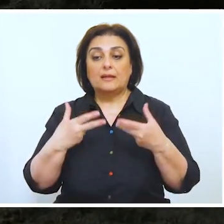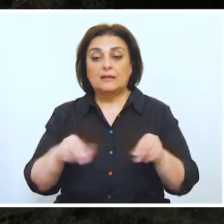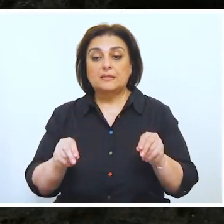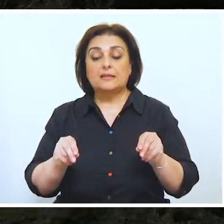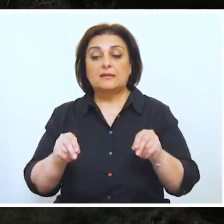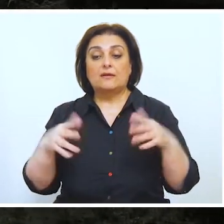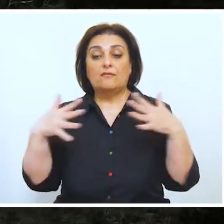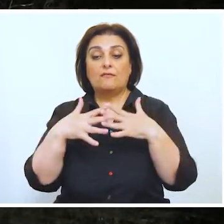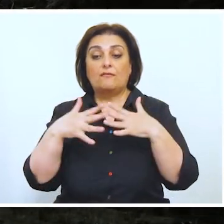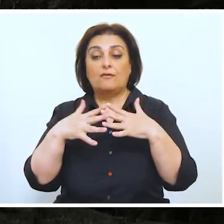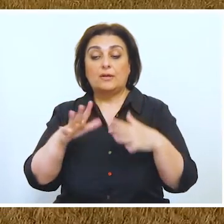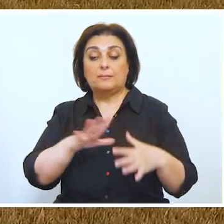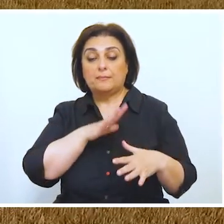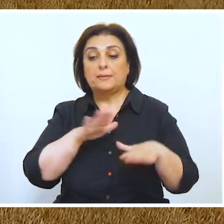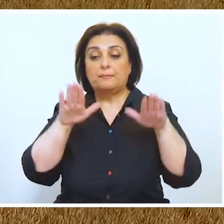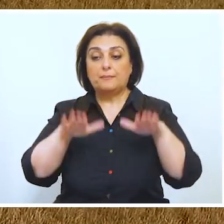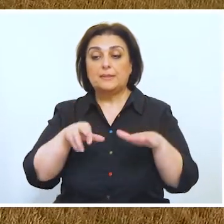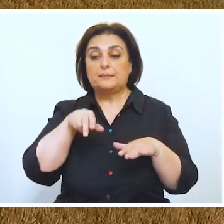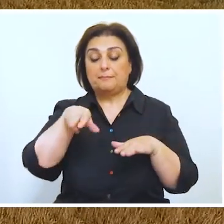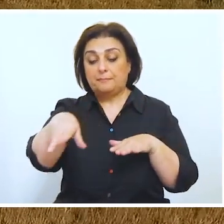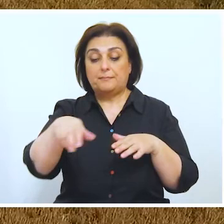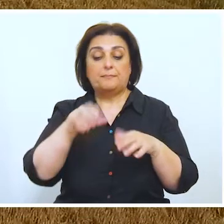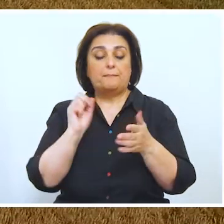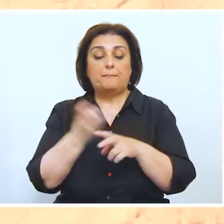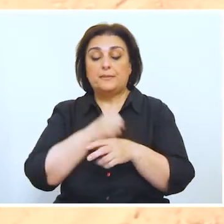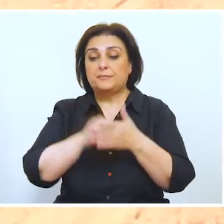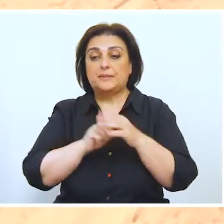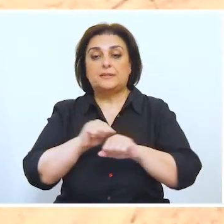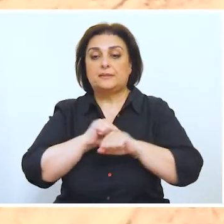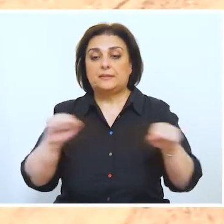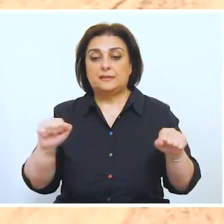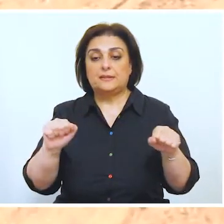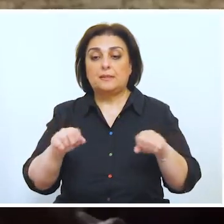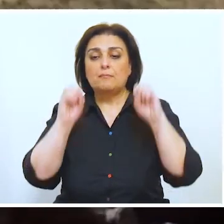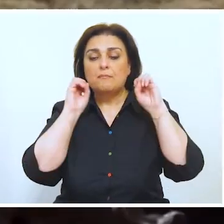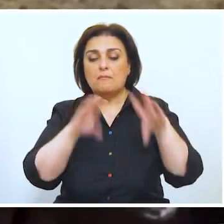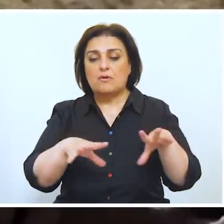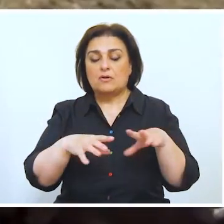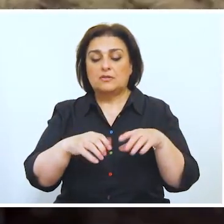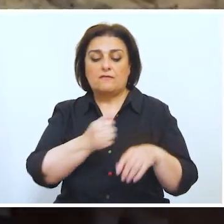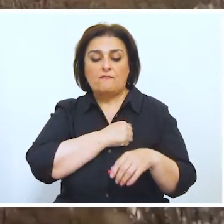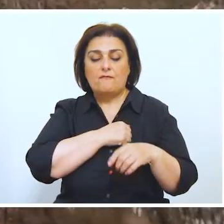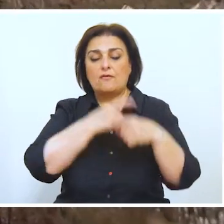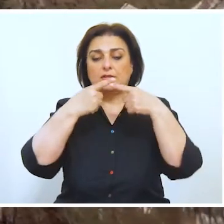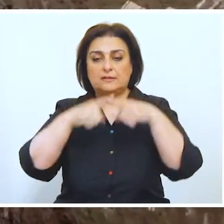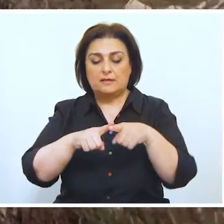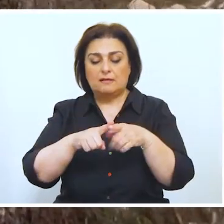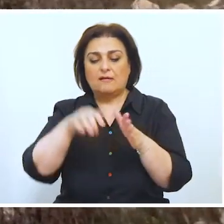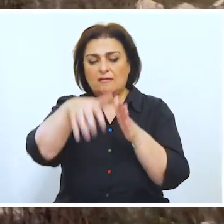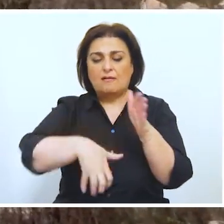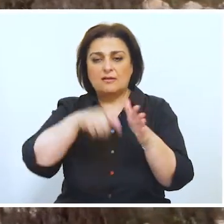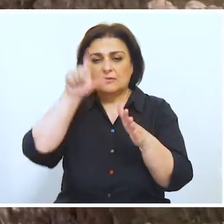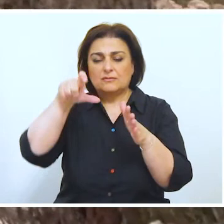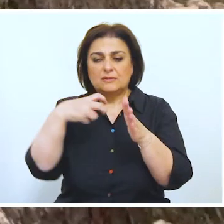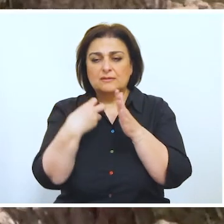Heç bir halda döyüşlərin aparıldığı ərazilərə daxil olmayın. Tərk edilmiş hərbi texnika, səngərlər,